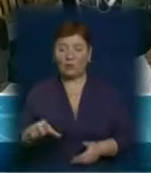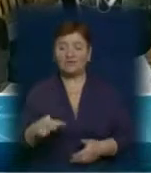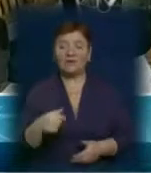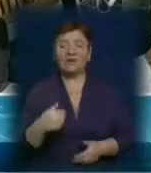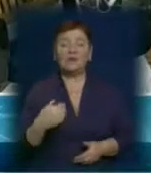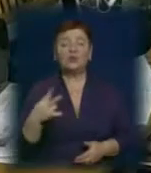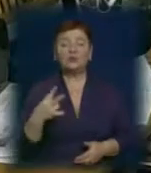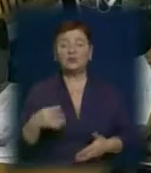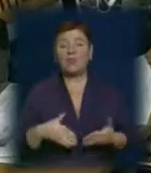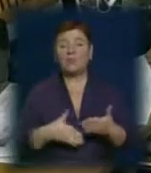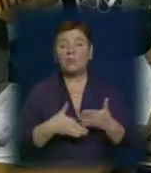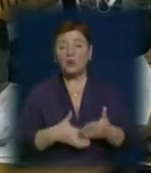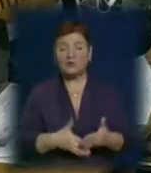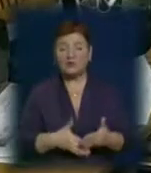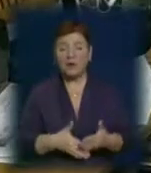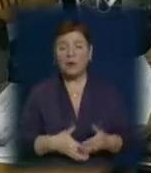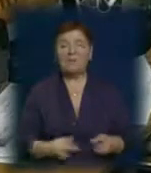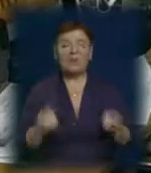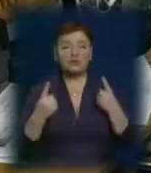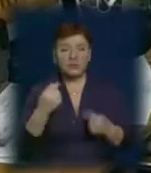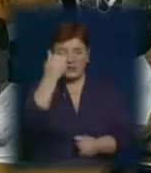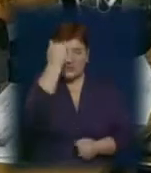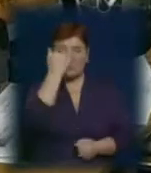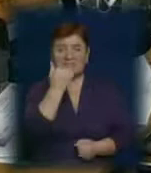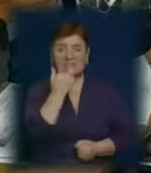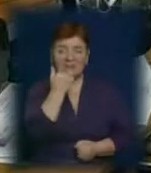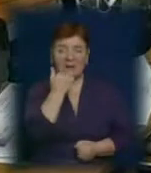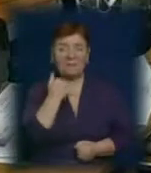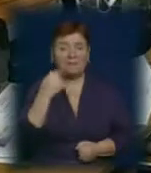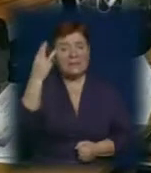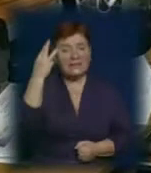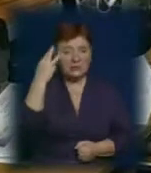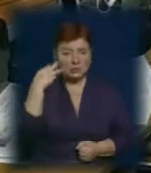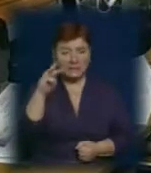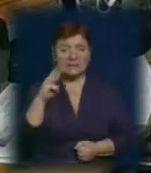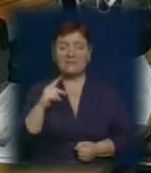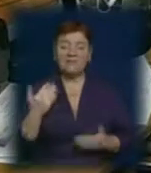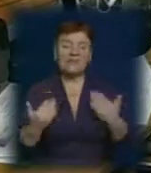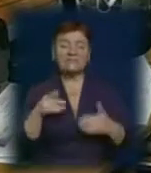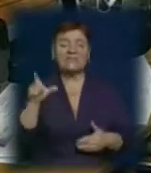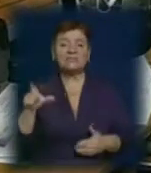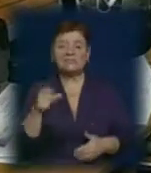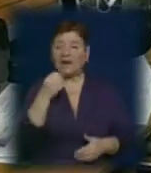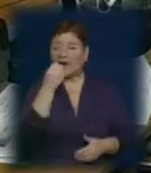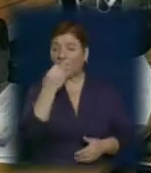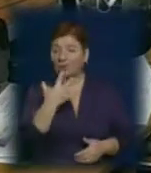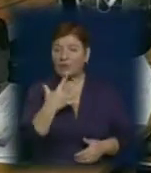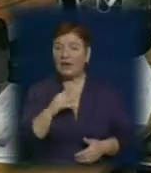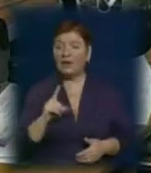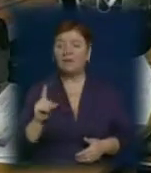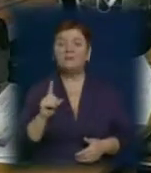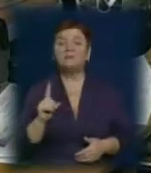йому допомогти, і їм більше дякую, тому що мисль матеріалізується. Якщо ти думаєш, що чоловік потрібно, щоб йому допомогти.